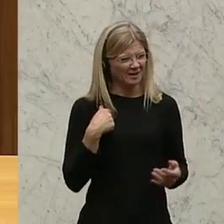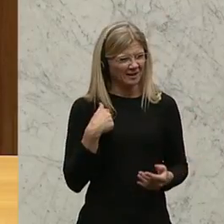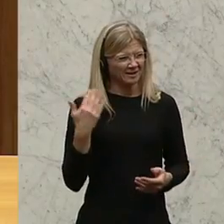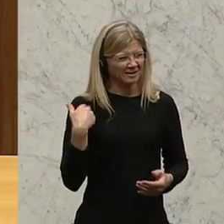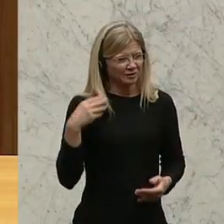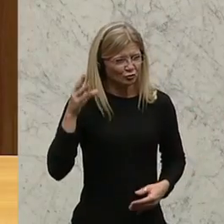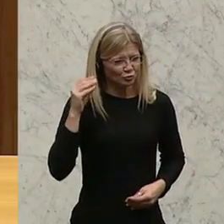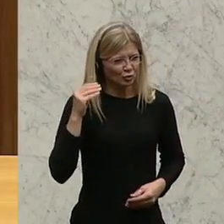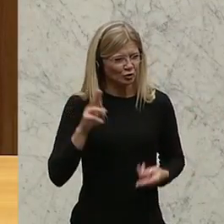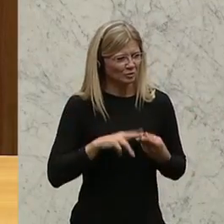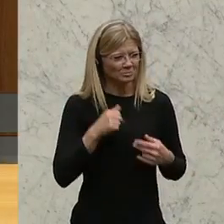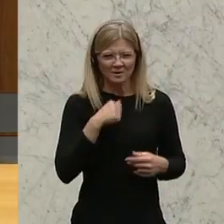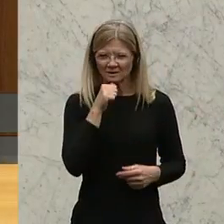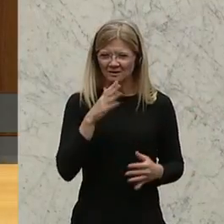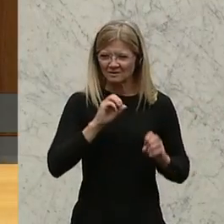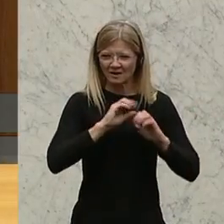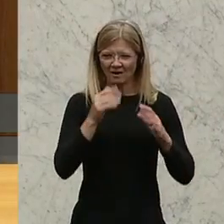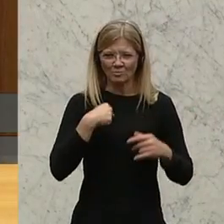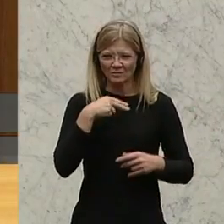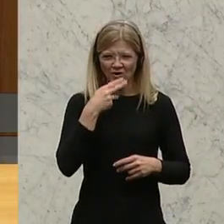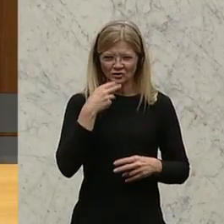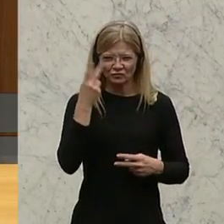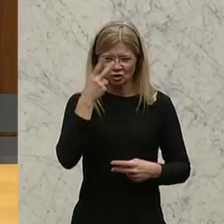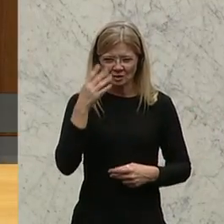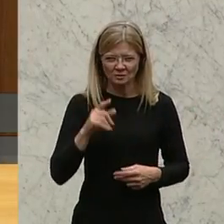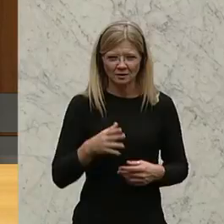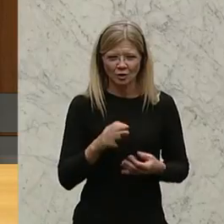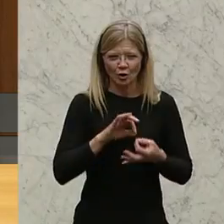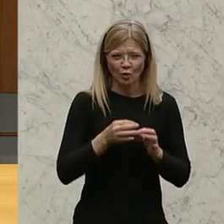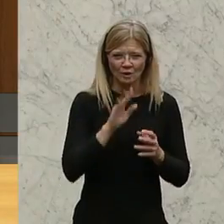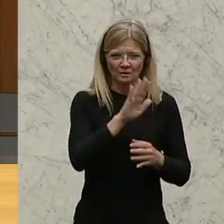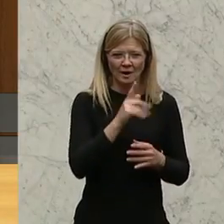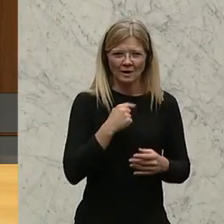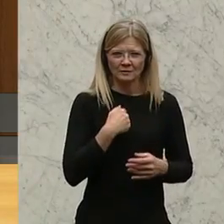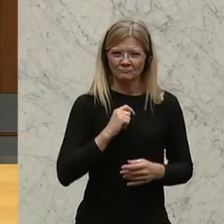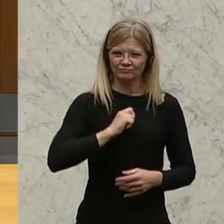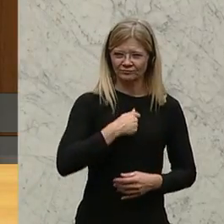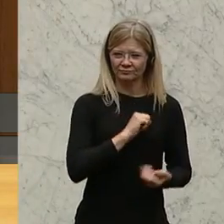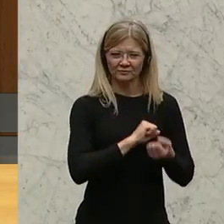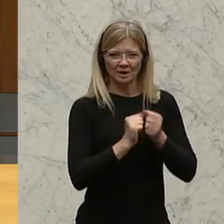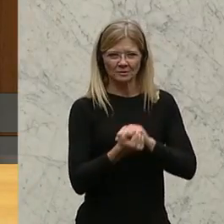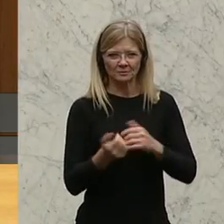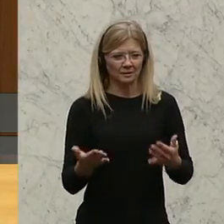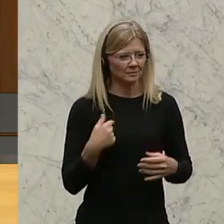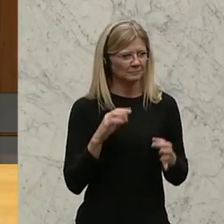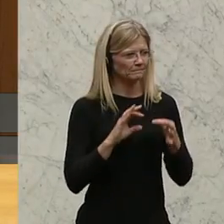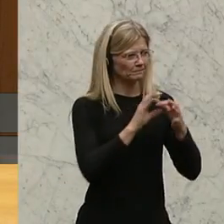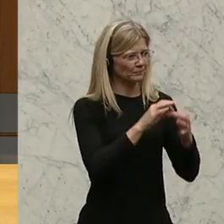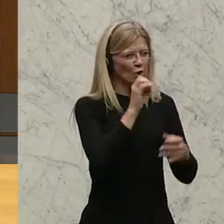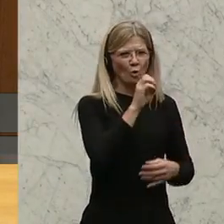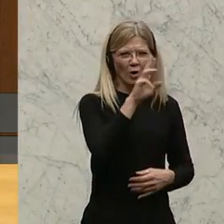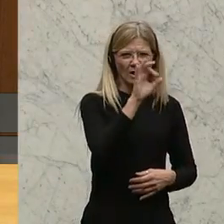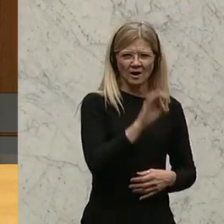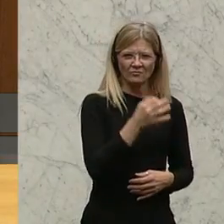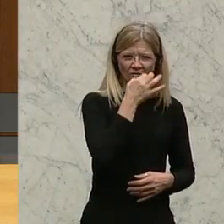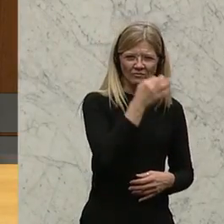verstehe oder ob sich die Position geändert hat. Aber vielleicht kann man das ja erklären. Nämlich betreffend den ORF und die Frage, ob es den ORF weitergeben soll,